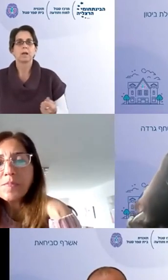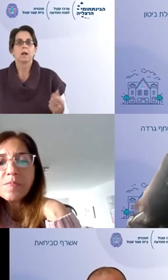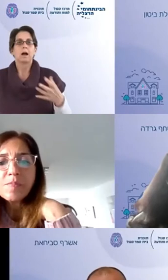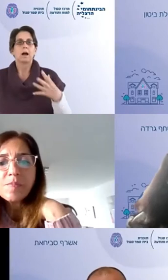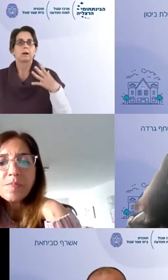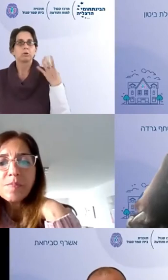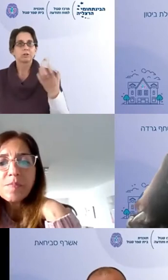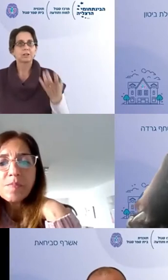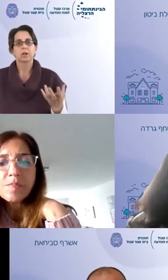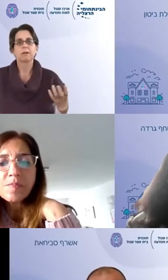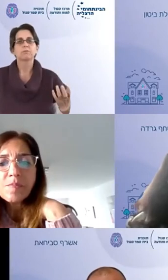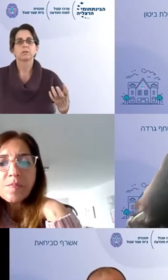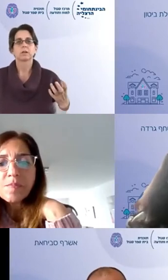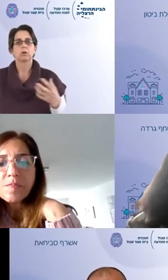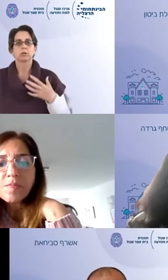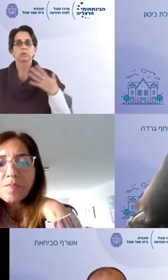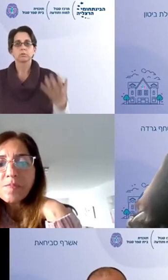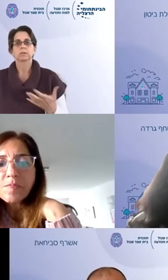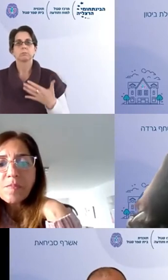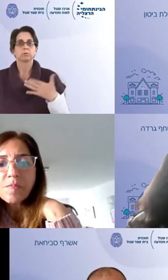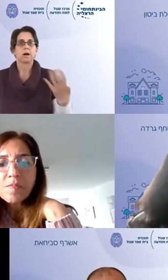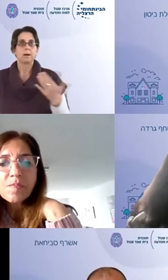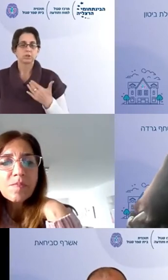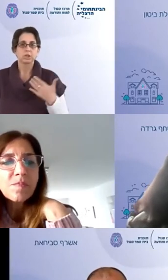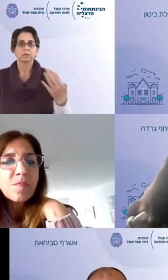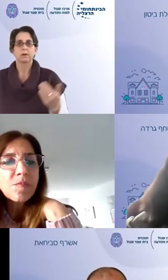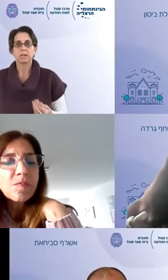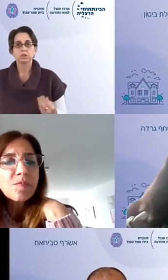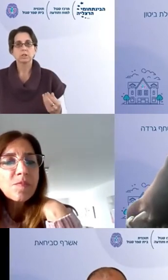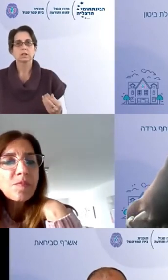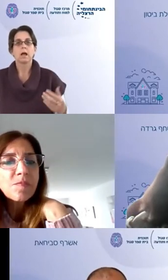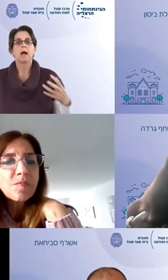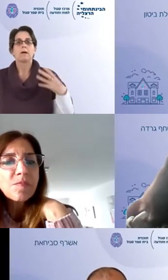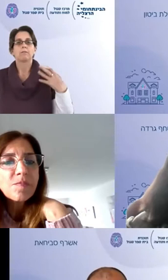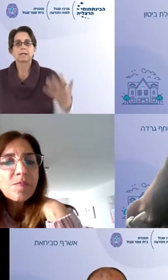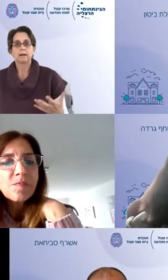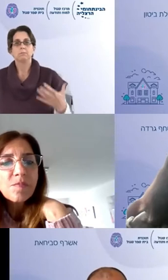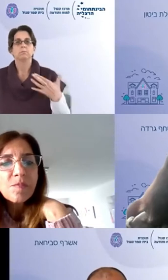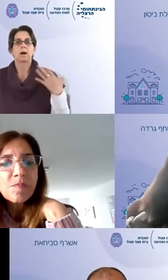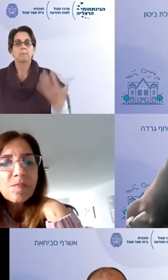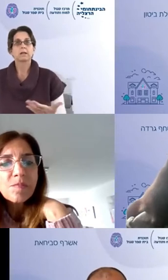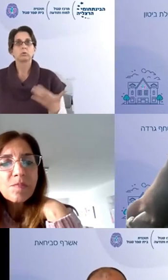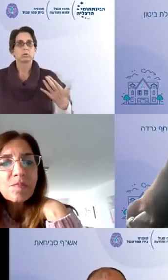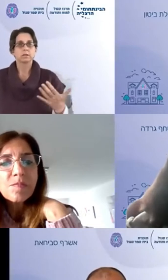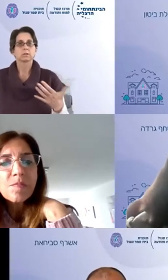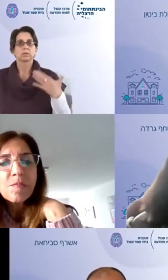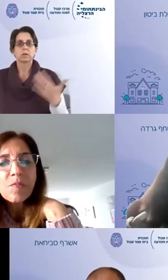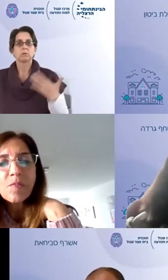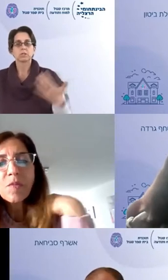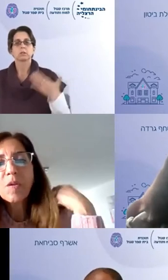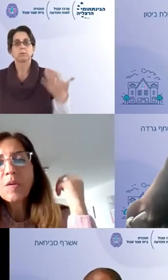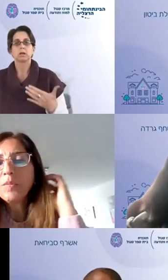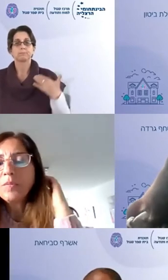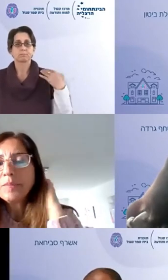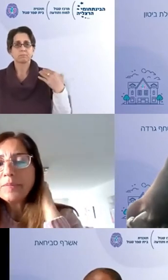שלנו האיכויות האלה של המיינפולנט יכולות להיות מיוצרמות ברמה האישית והבין אישית אבל גם ברמה הארגונית זאת